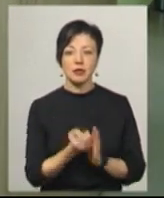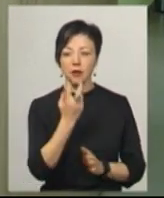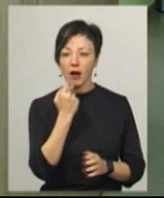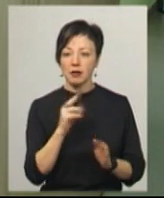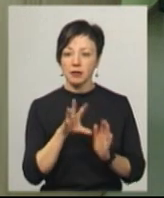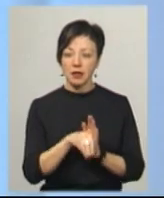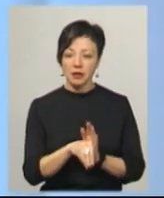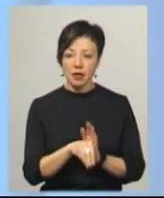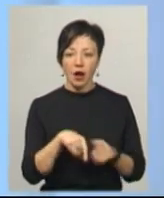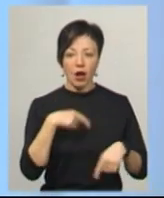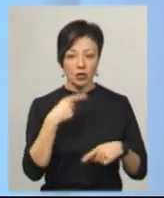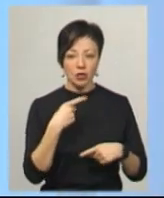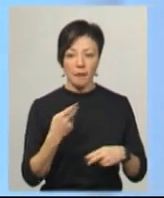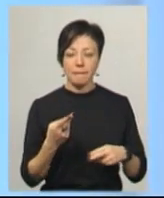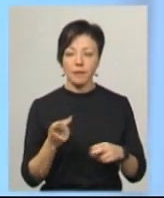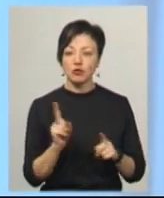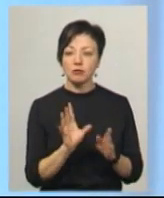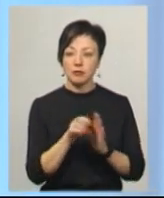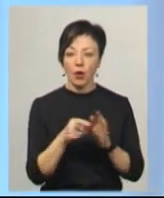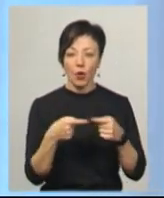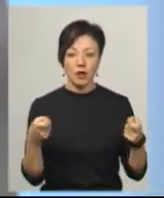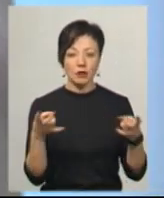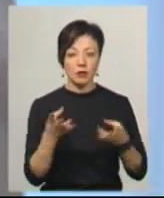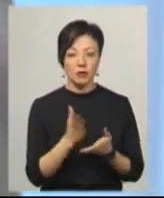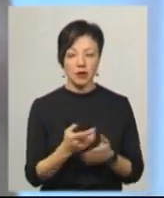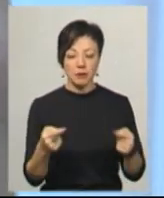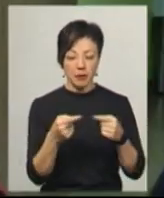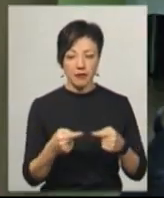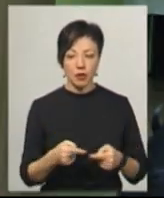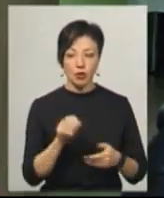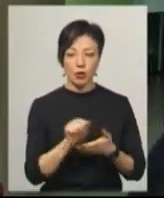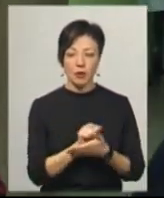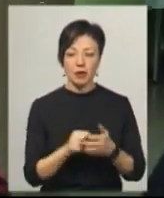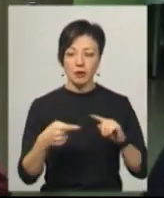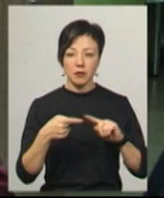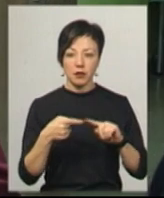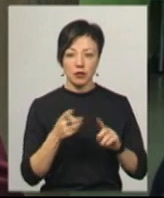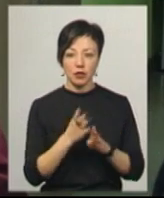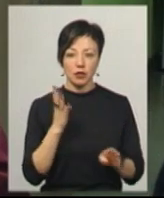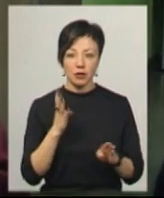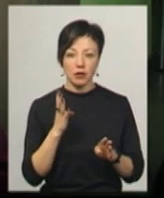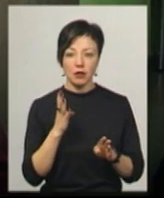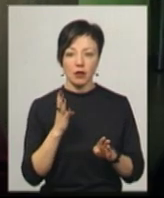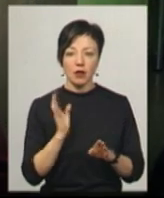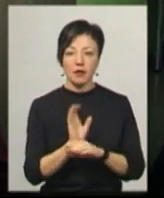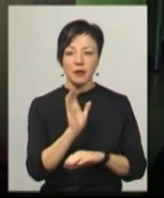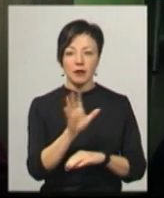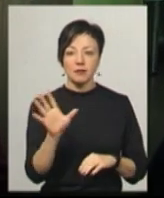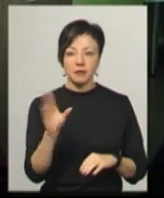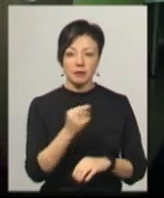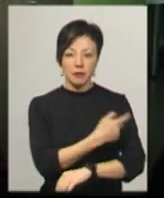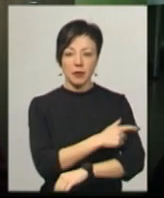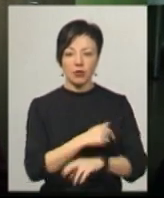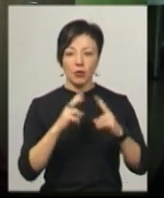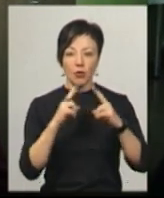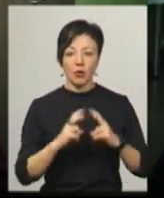адаптації Ніна Дружкова каже, аби заселитись у готель, необхідно мати певні документи. В першу чергу ми посилаємо всіх на медогляд.